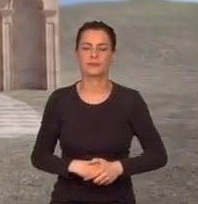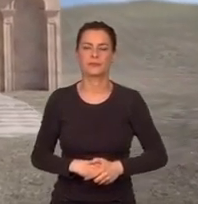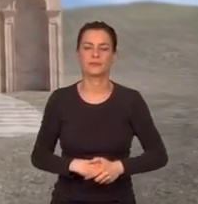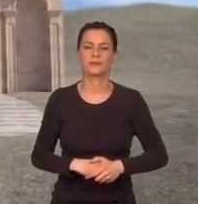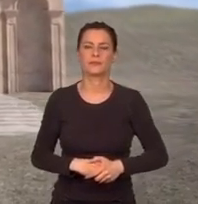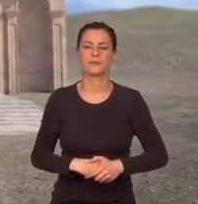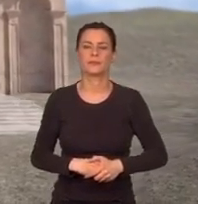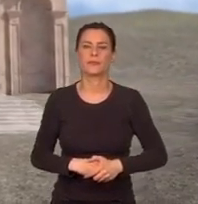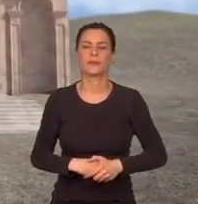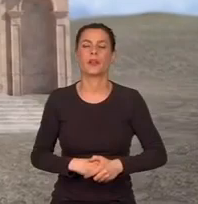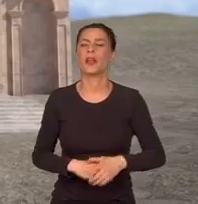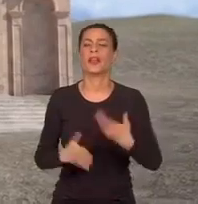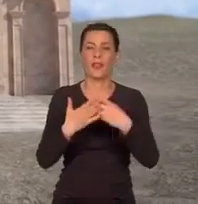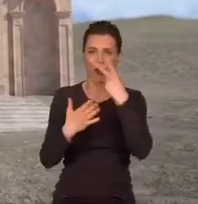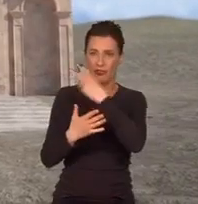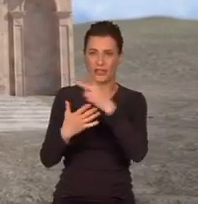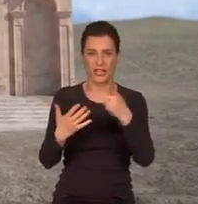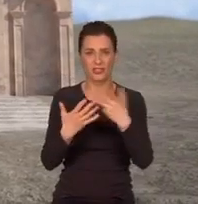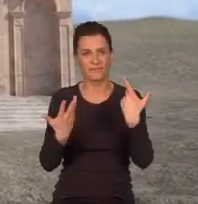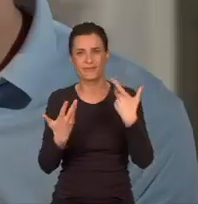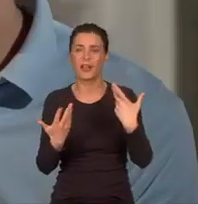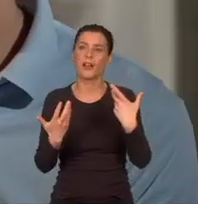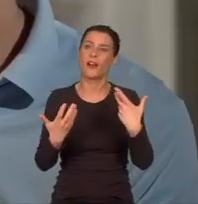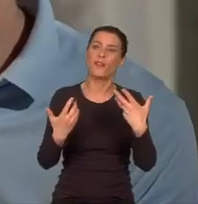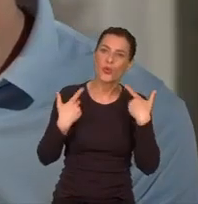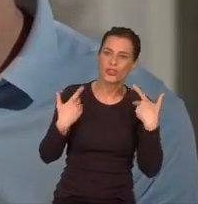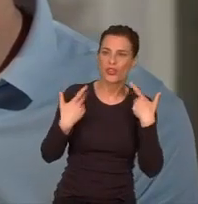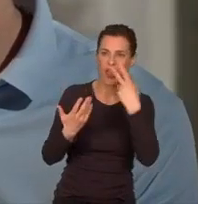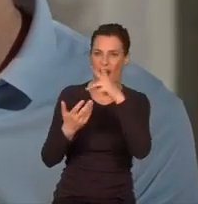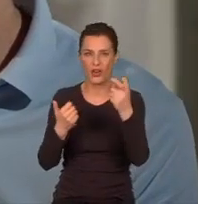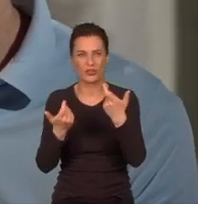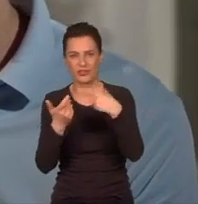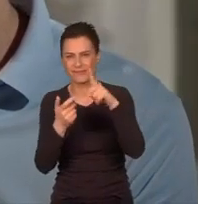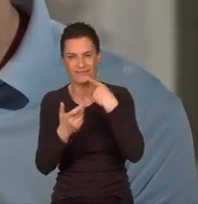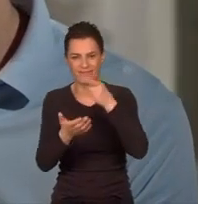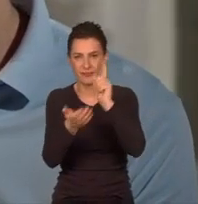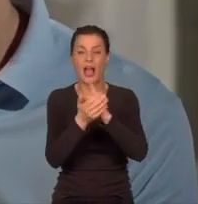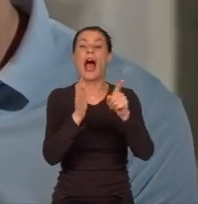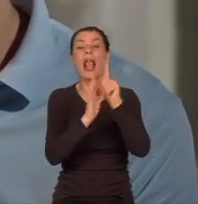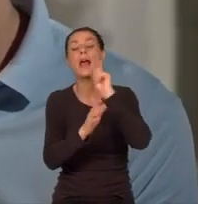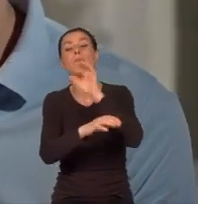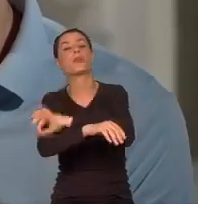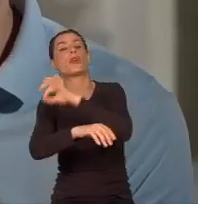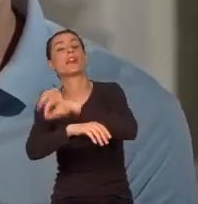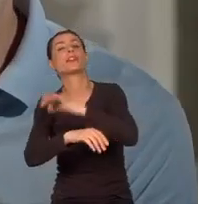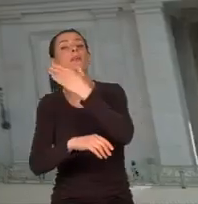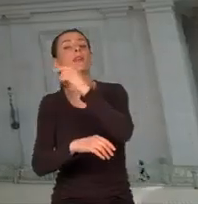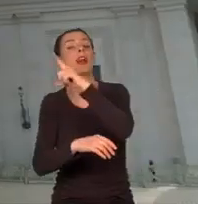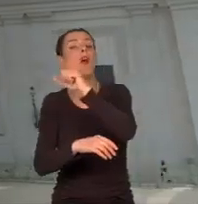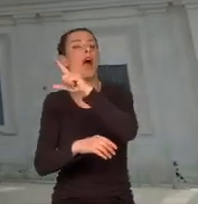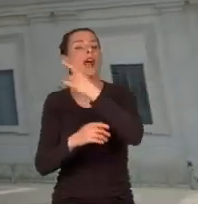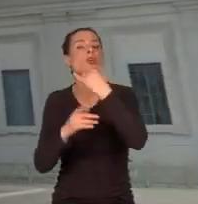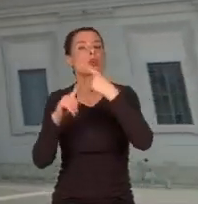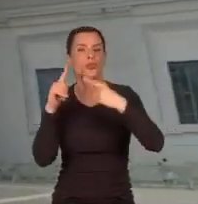Z funkcjonalnego punktu widzenia wszystko było idealne, ale projekt Michała Anioła został okaleczony.